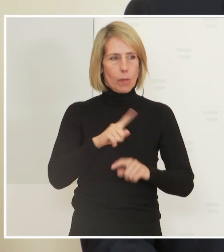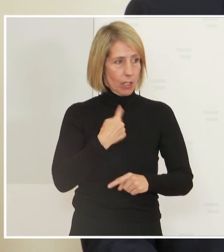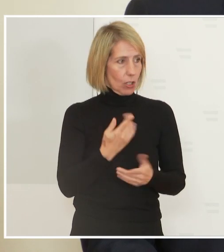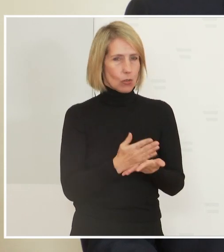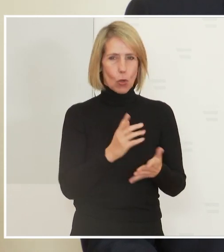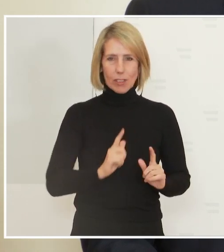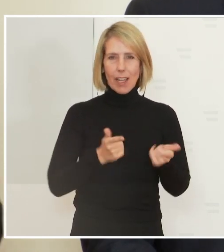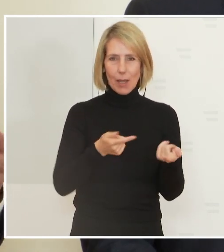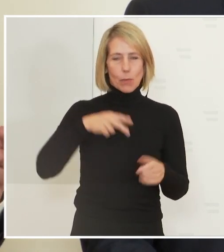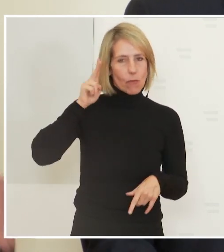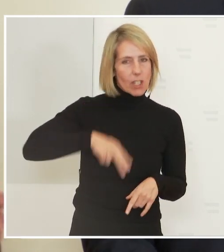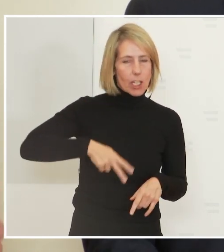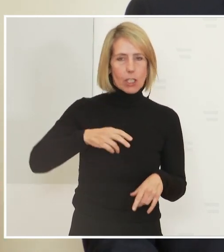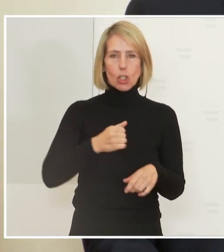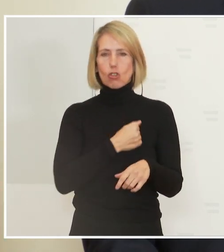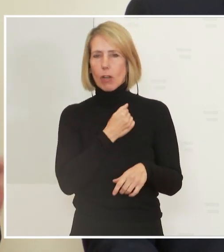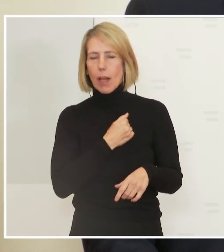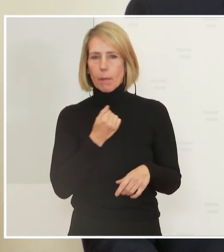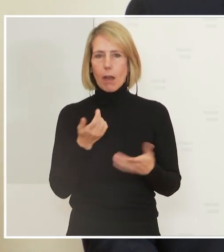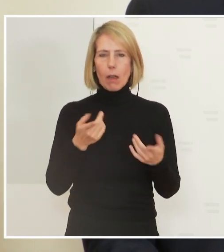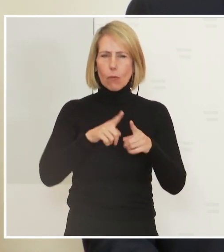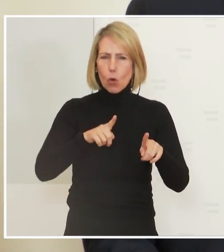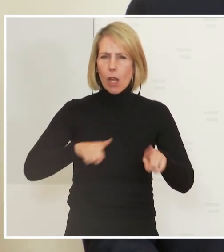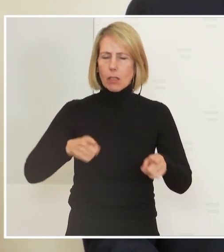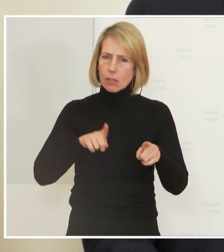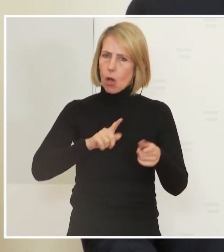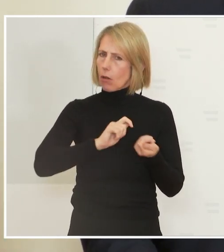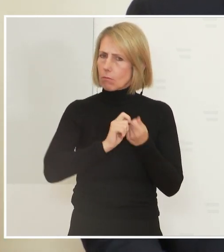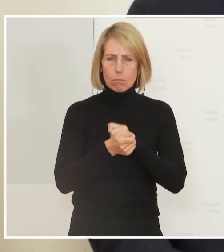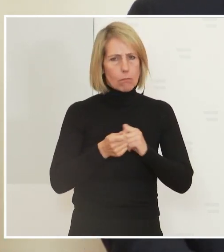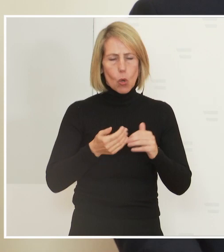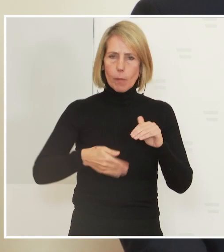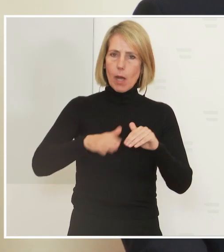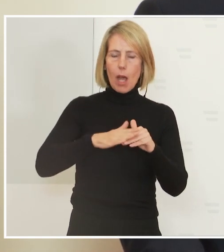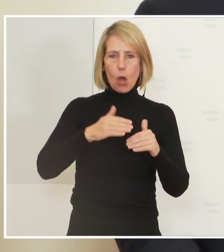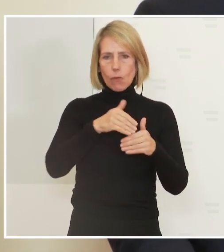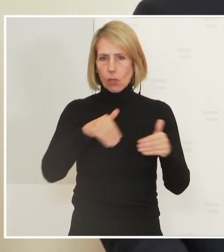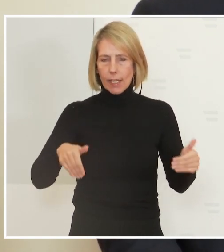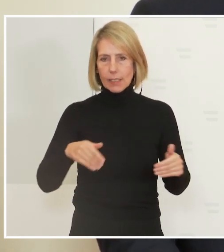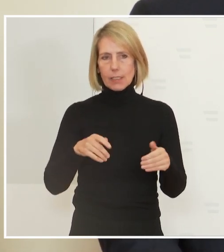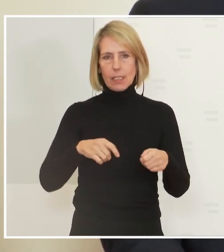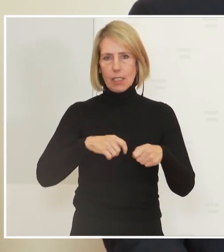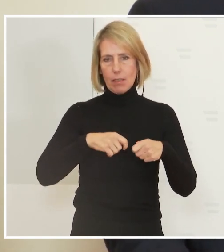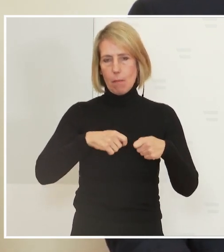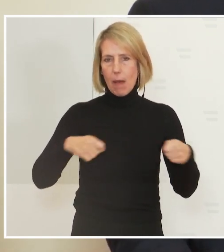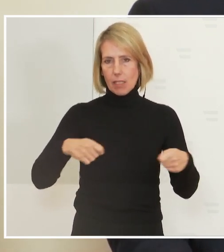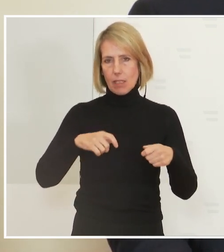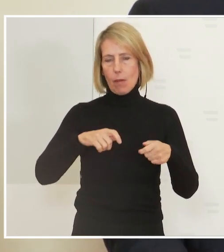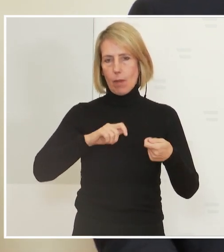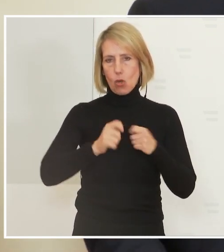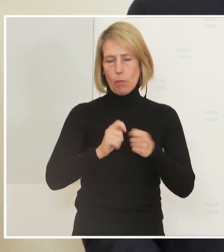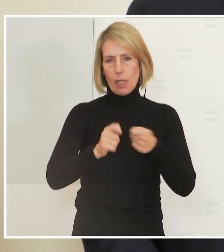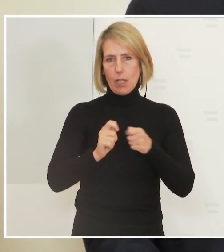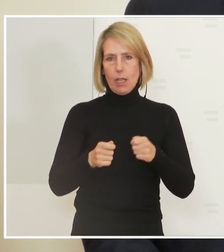anderswo. Also was wesentlich ist, heute gibt es eine klare Richtung, in der wir weitergehen, auf Basis des Stufenplans.